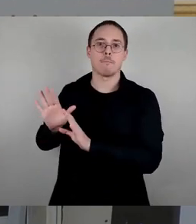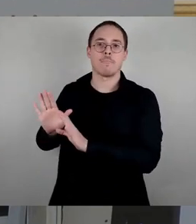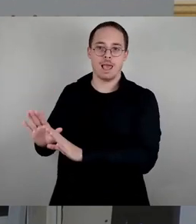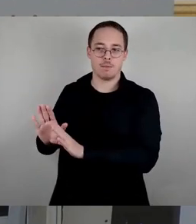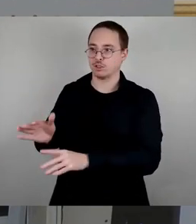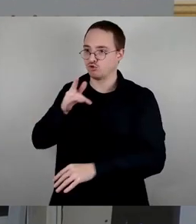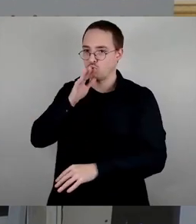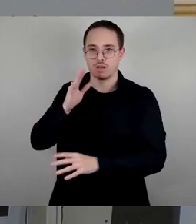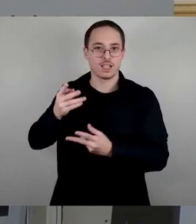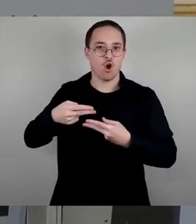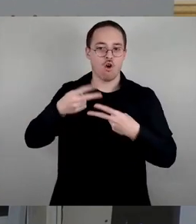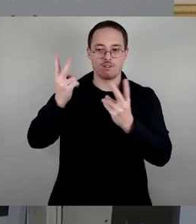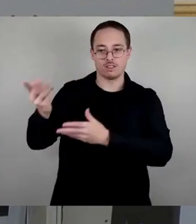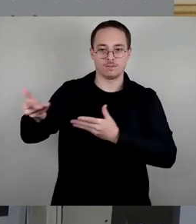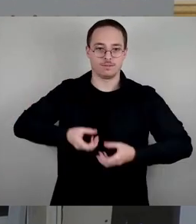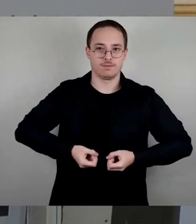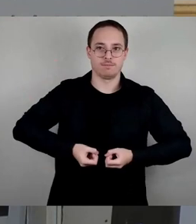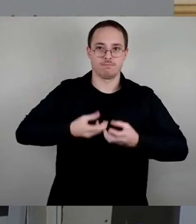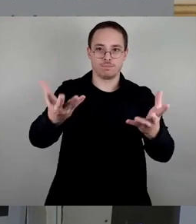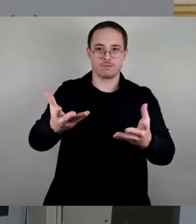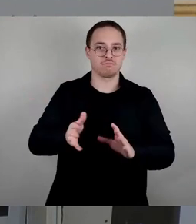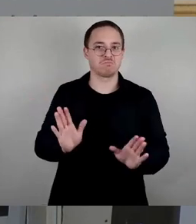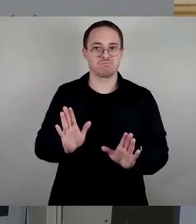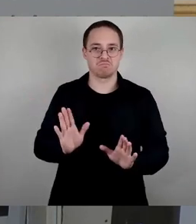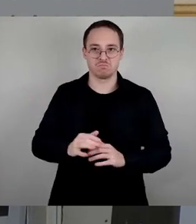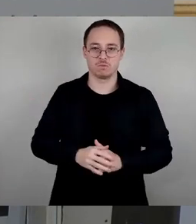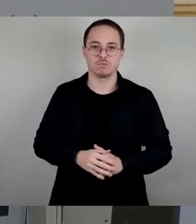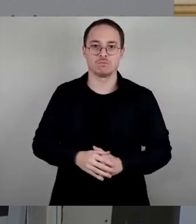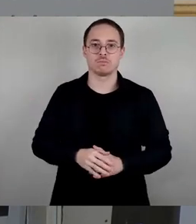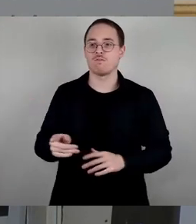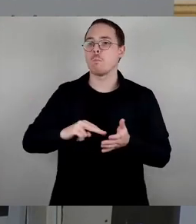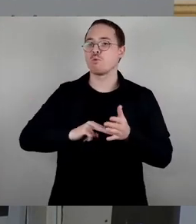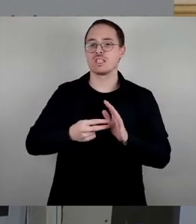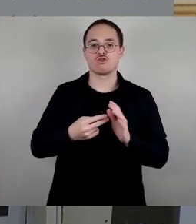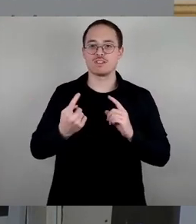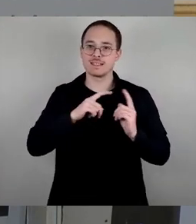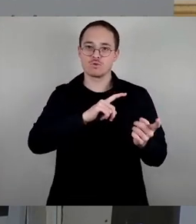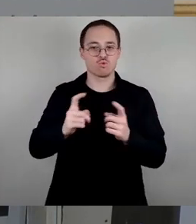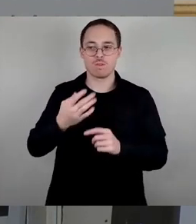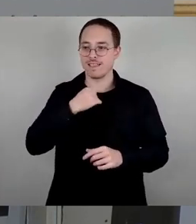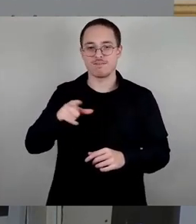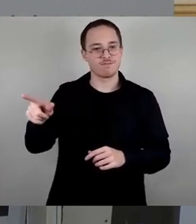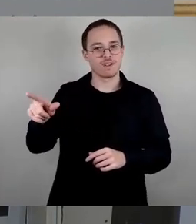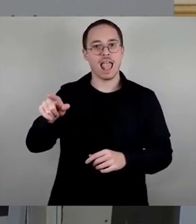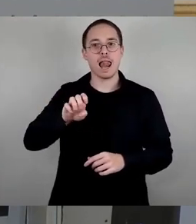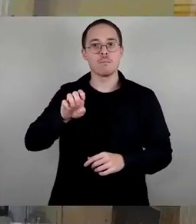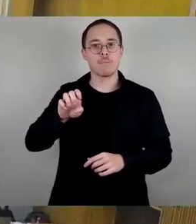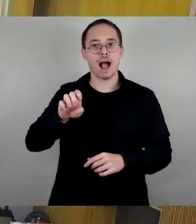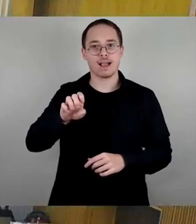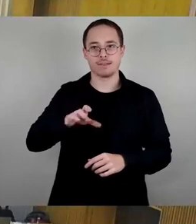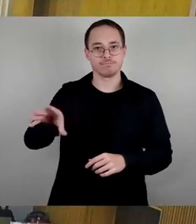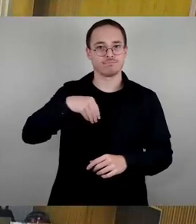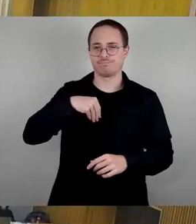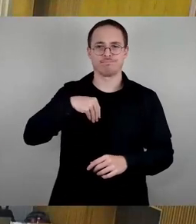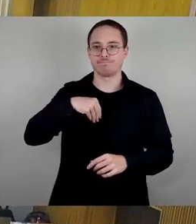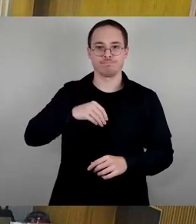Dort gehören sie hin und das ist kein Thema für irgendeine politische Debatte heute hier. Danke. Okay, vielen Dank